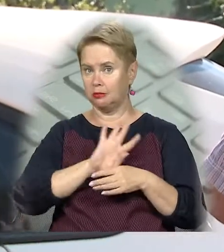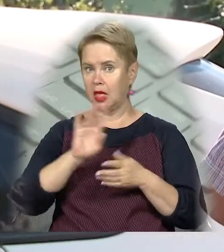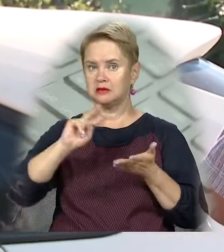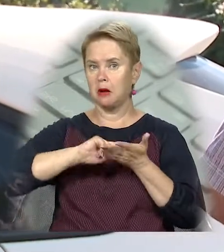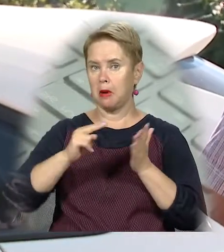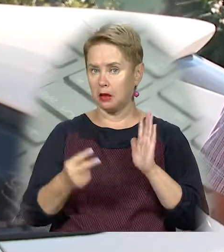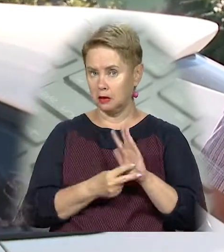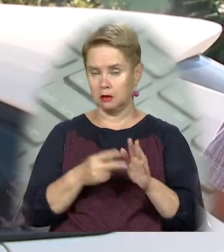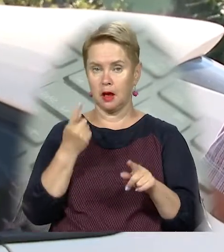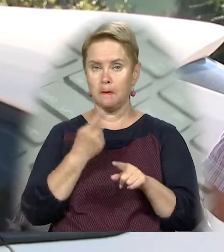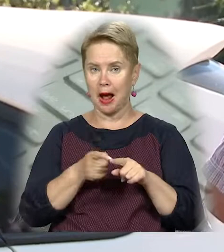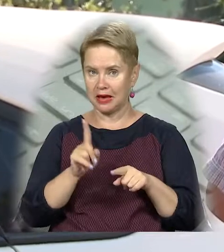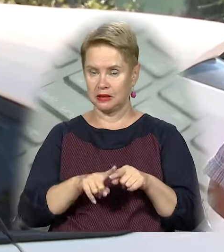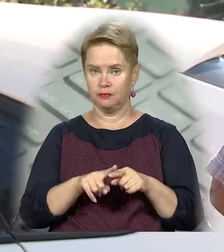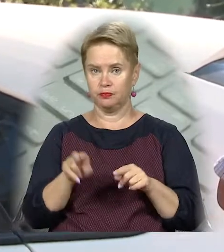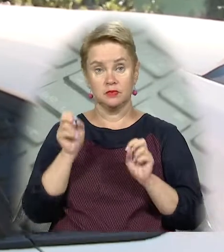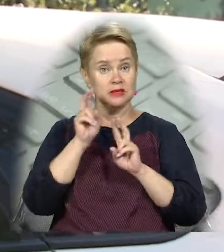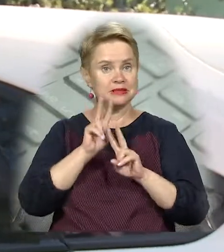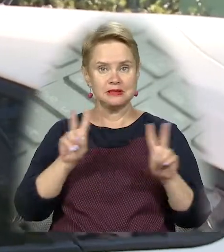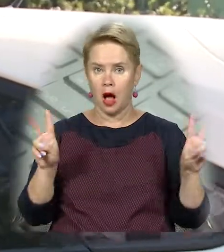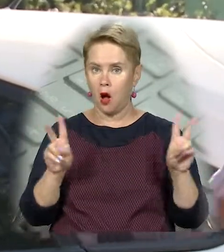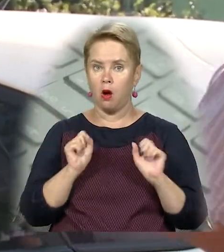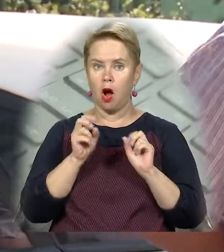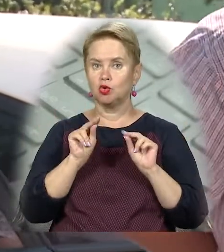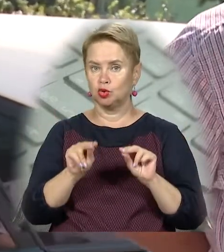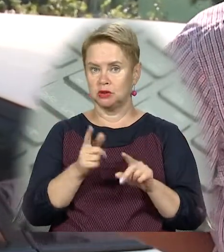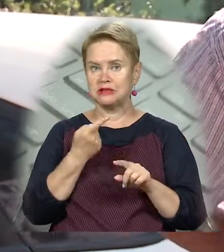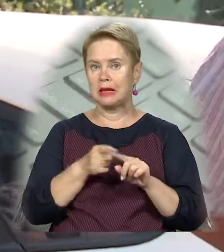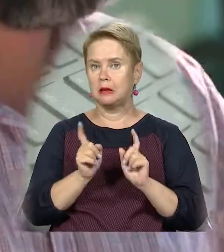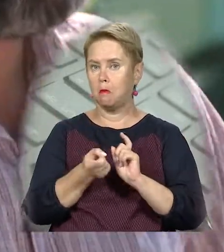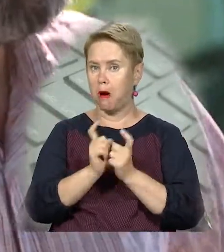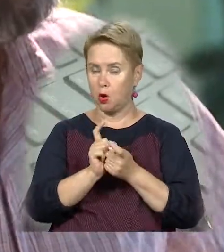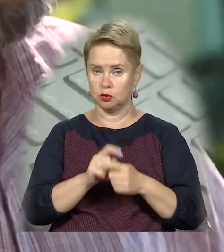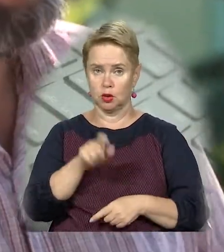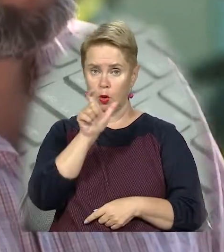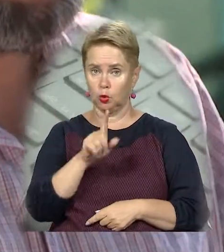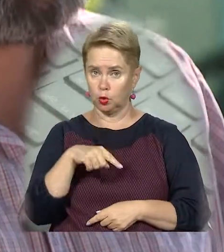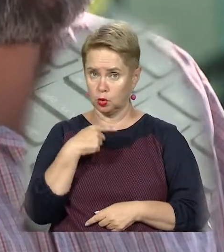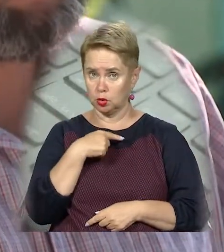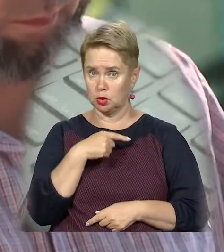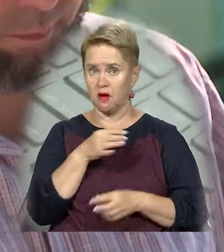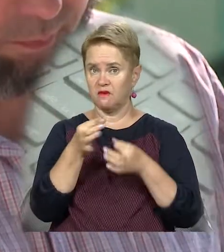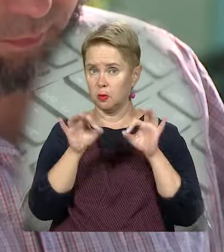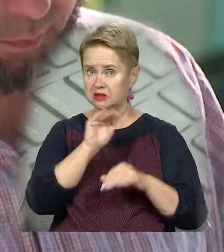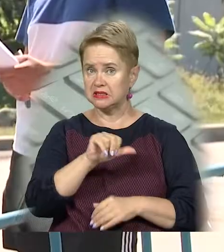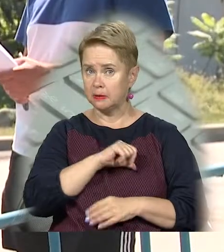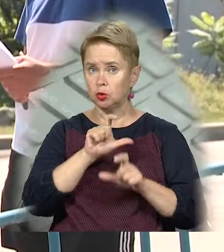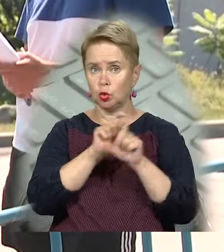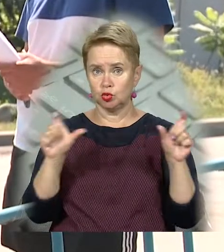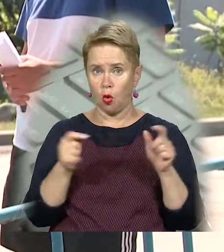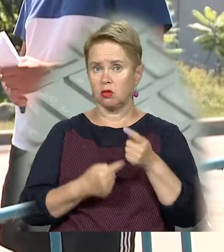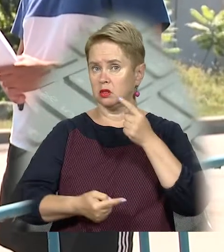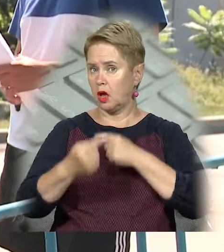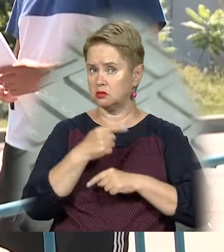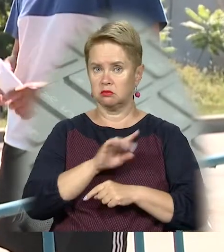не запланирована. Тому я навіть не знаю, чесно кажучи, як з цим боротися. Люди кажуть, відпускати дітей самих до школи